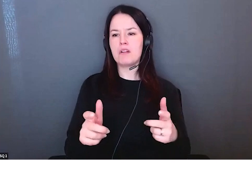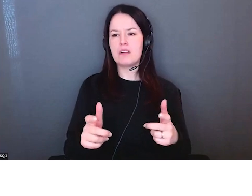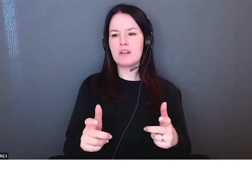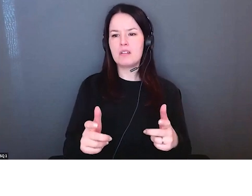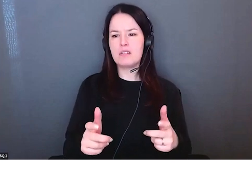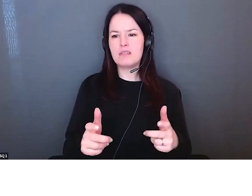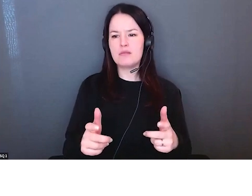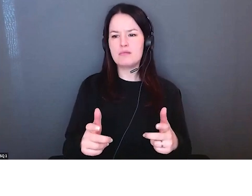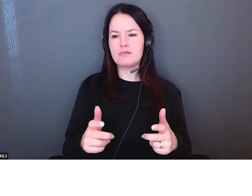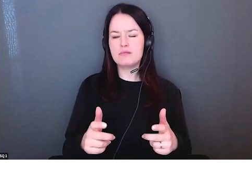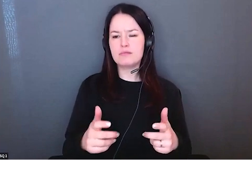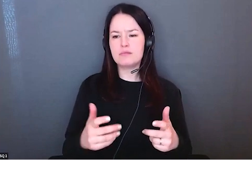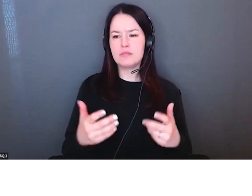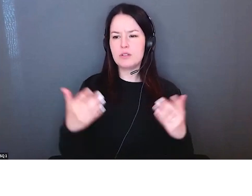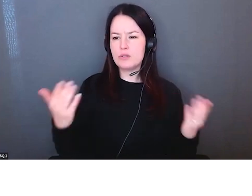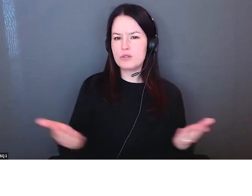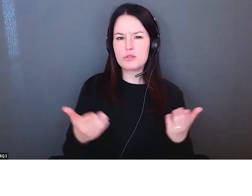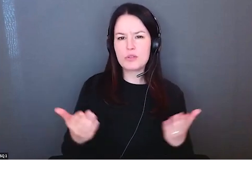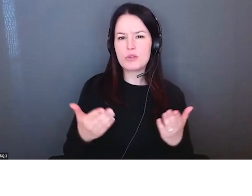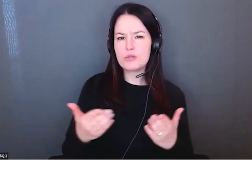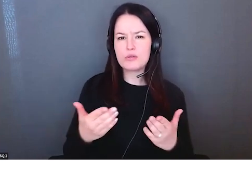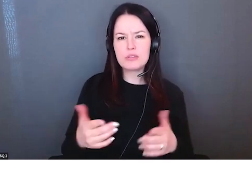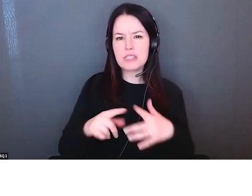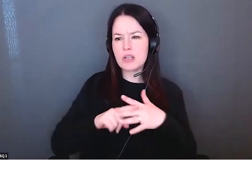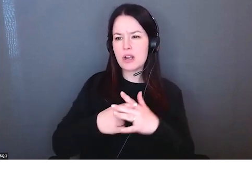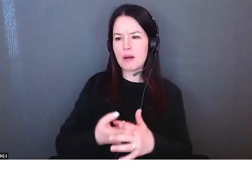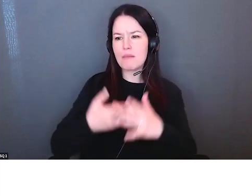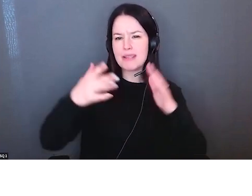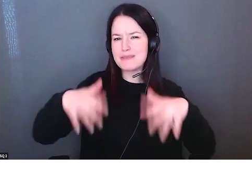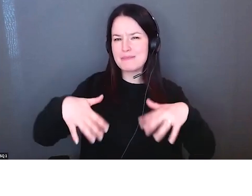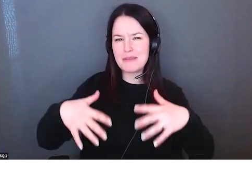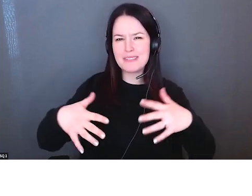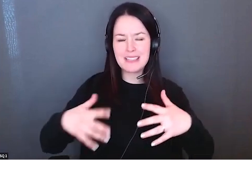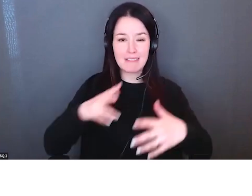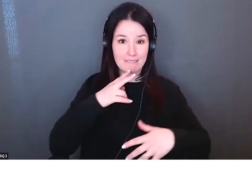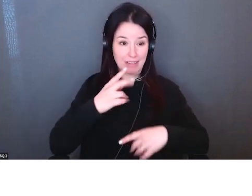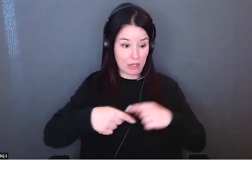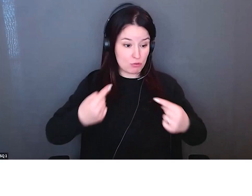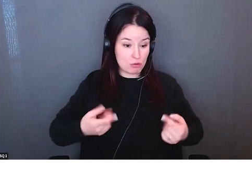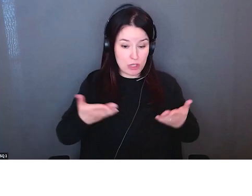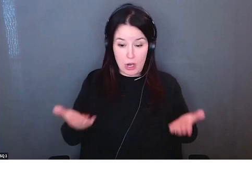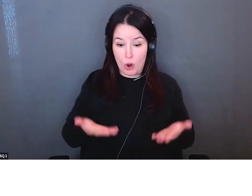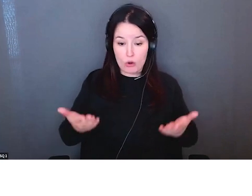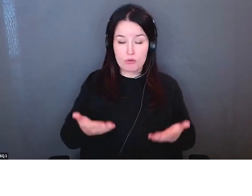devienne réel donc définir ce terme